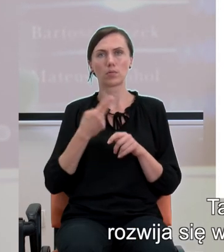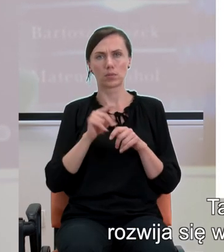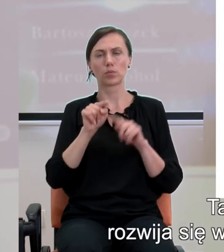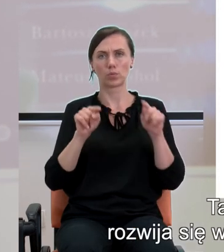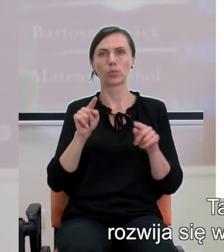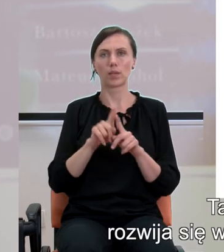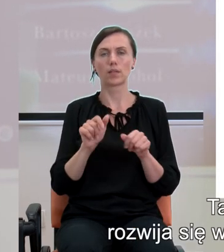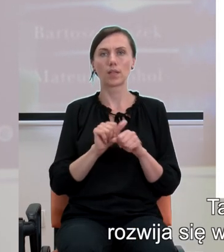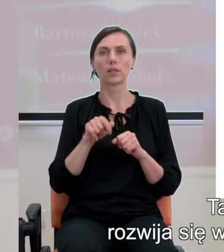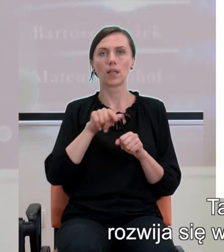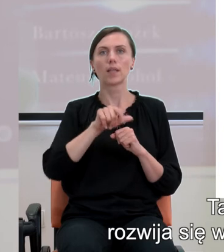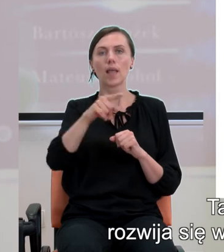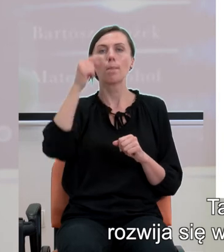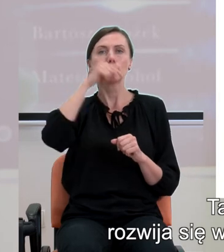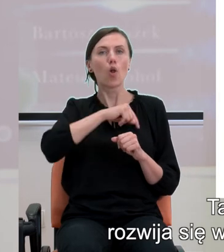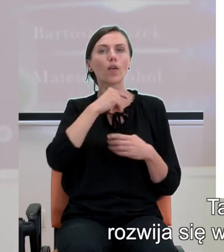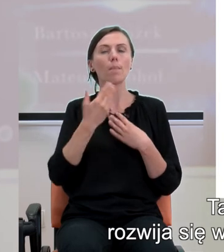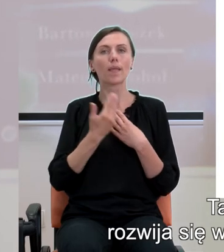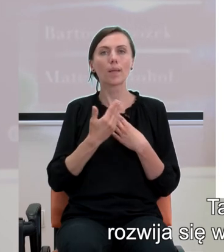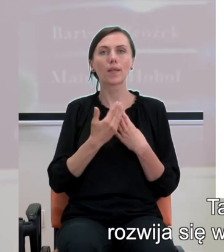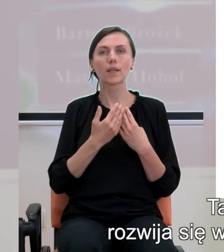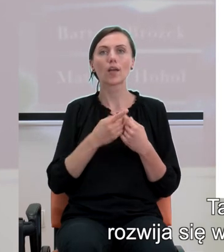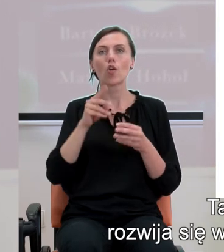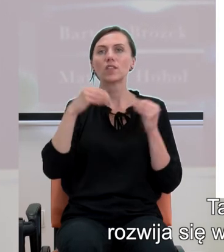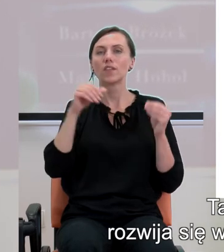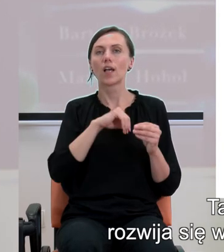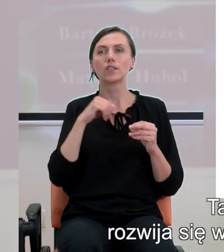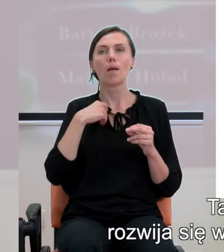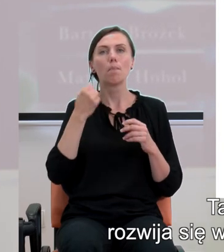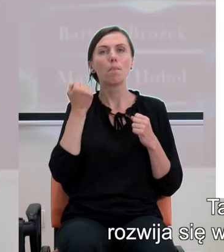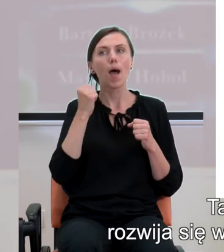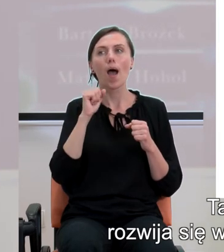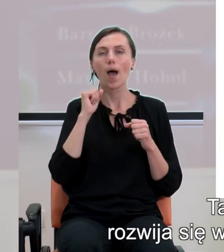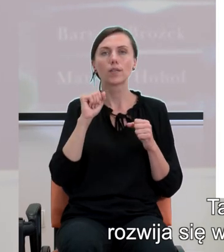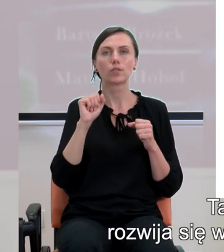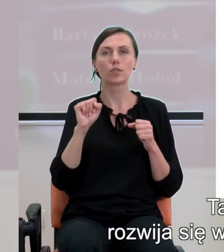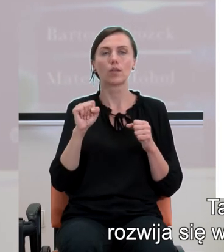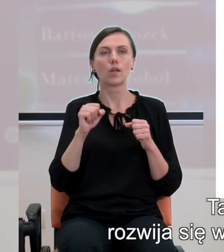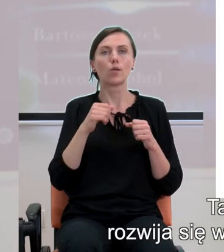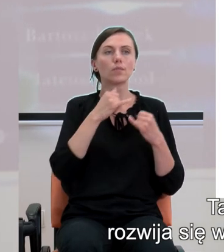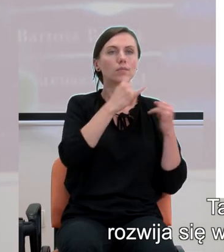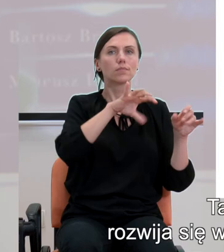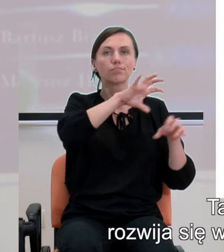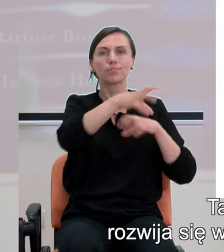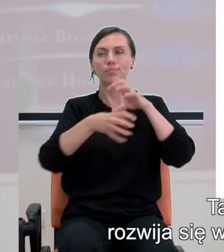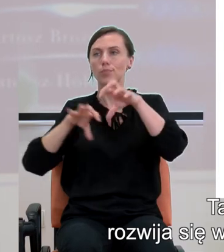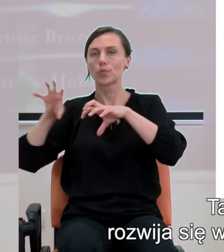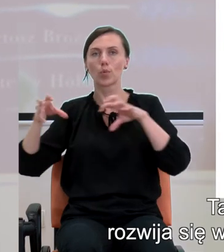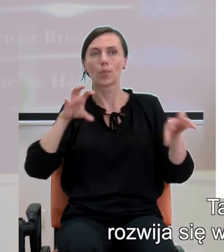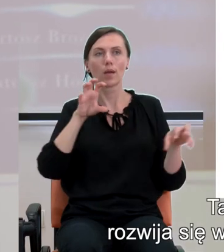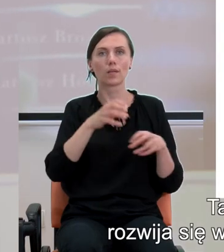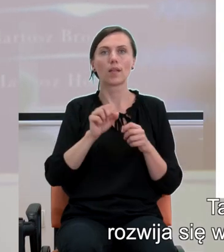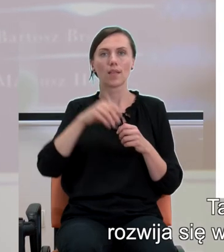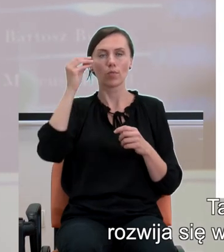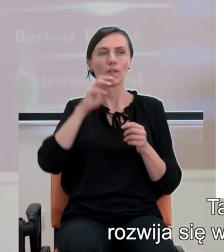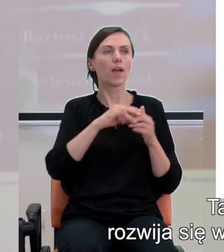jest ta dyscyplina, psychologia, matematyki rozwija się w bardzo różnych kręgach, w bardzo różnych, w